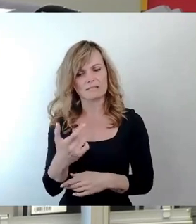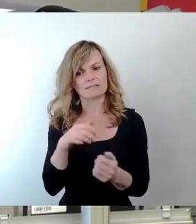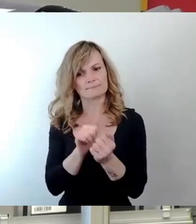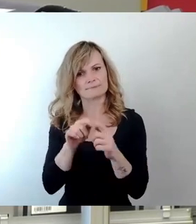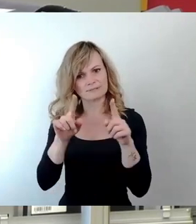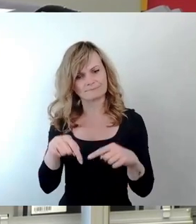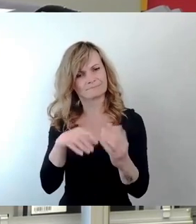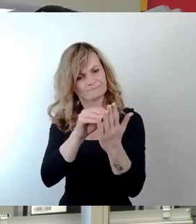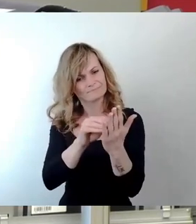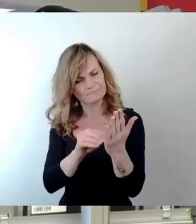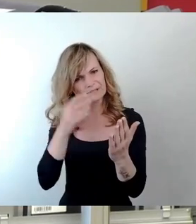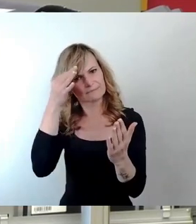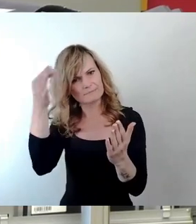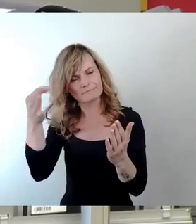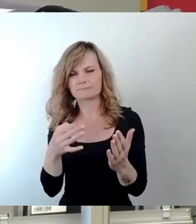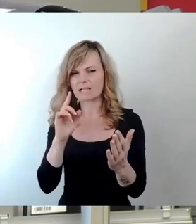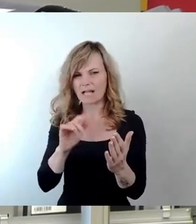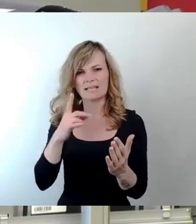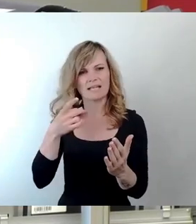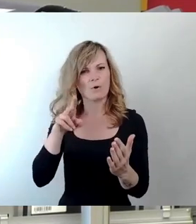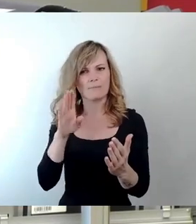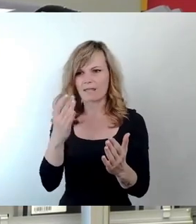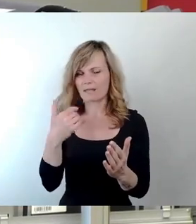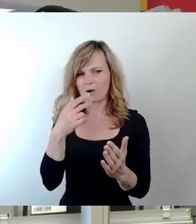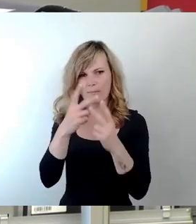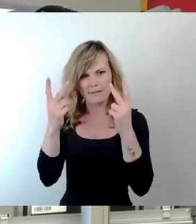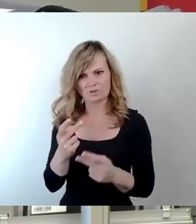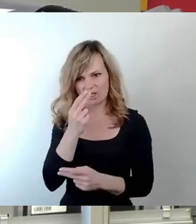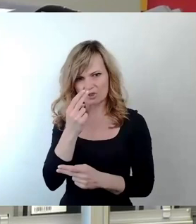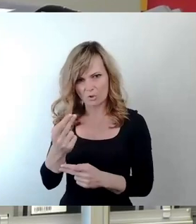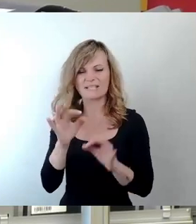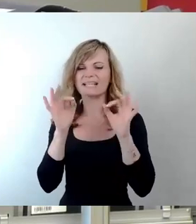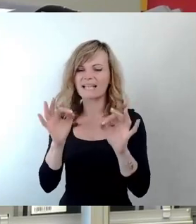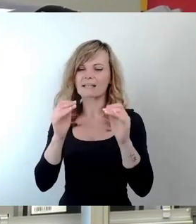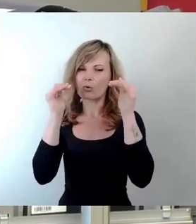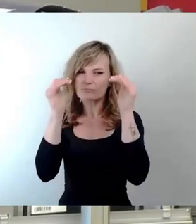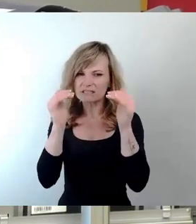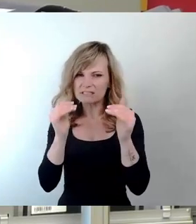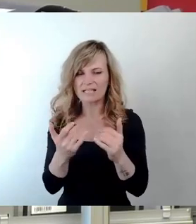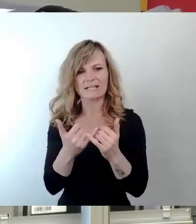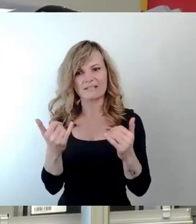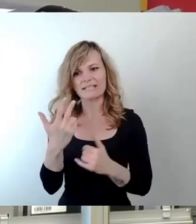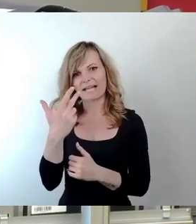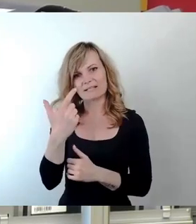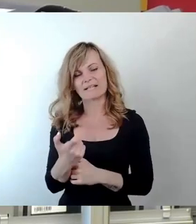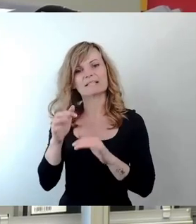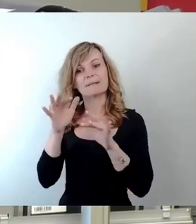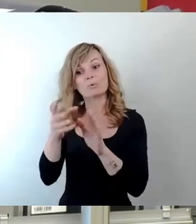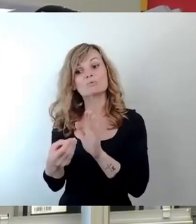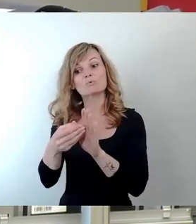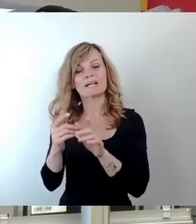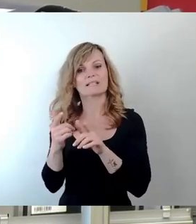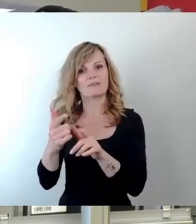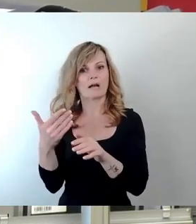wie vor auch anschauen. Da wurde wirklich haargenau aufgeschlüsselt, wie können wir 23 Millionen zusätzliche Fahrgäste gewinnen. Und wenn man sich heute mal